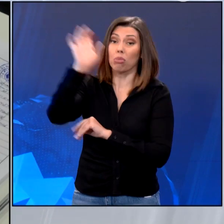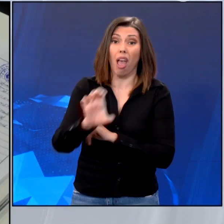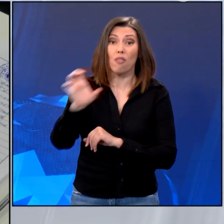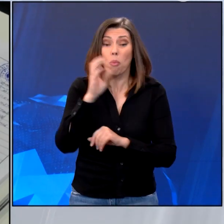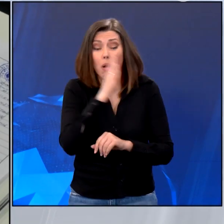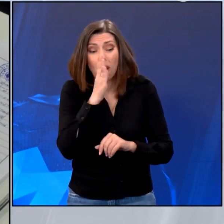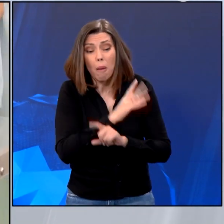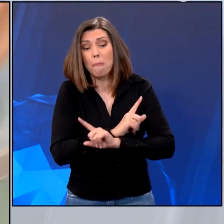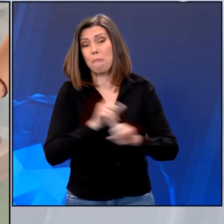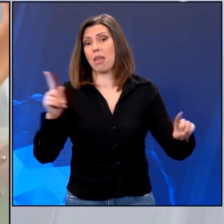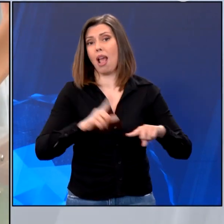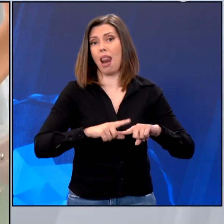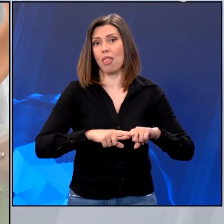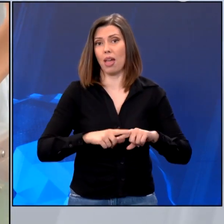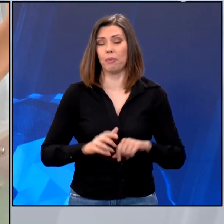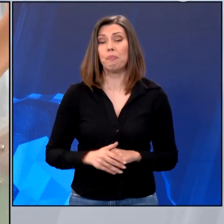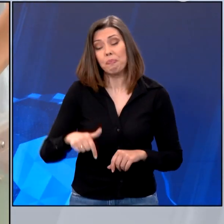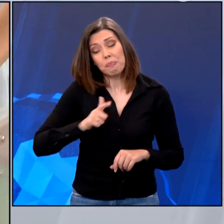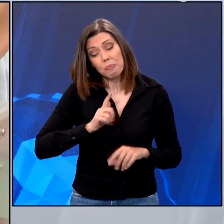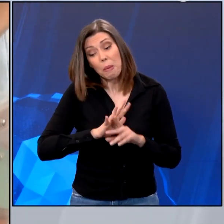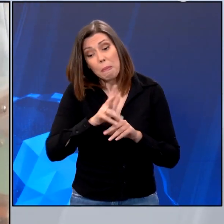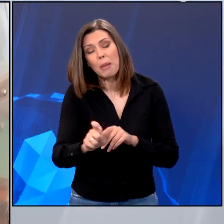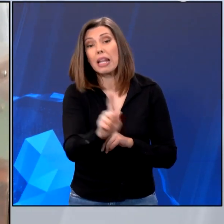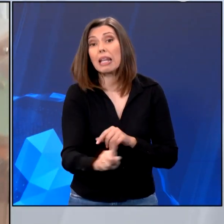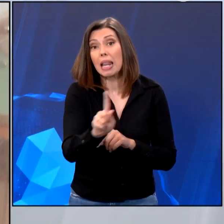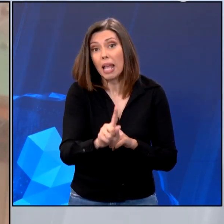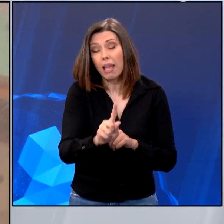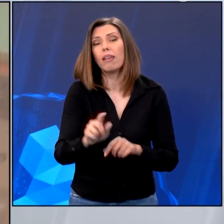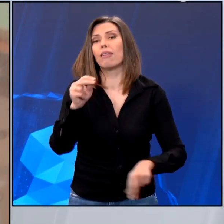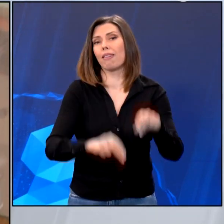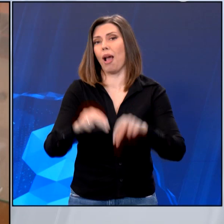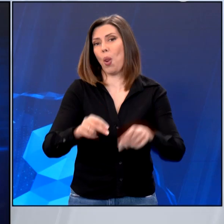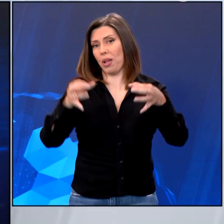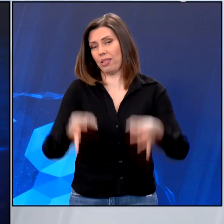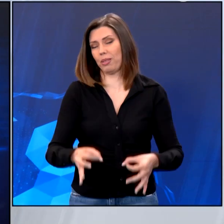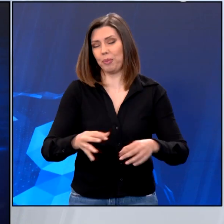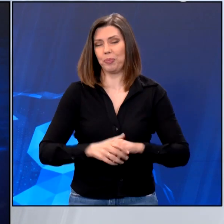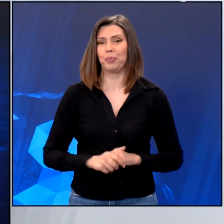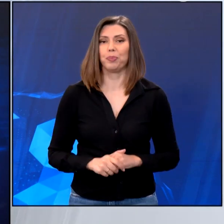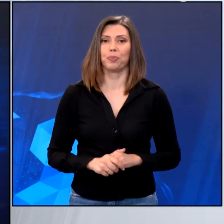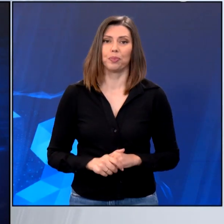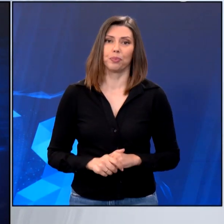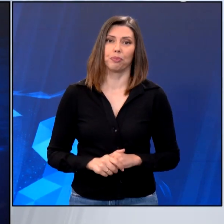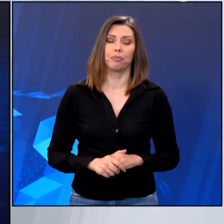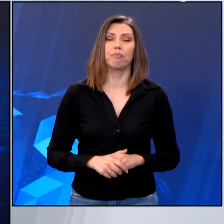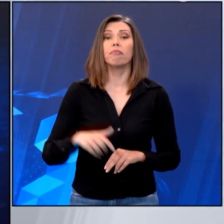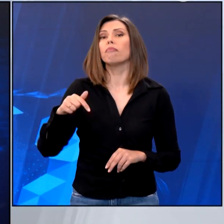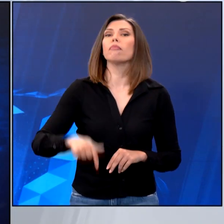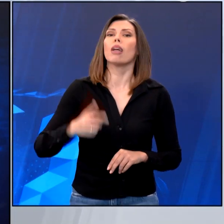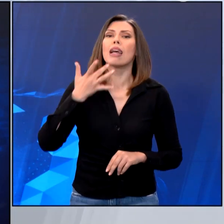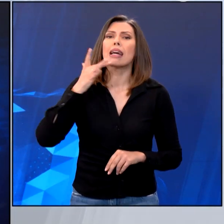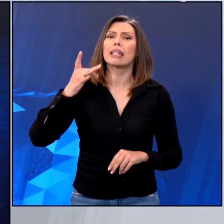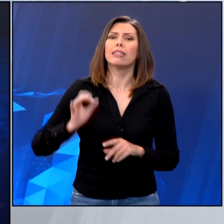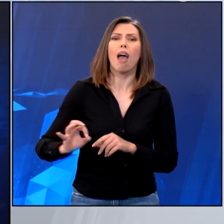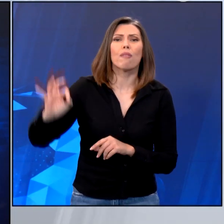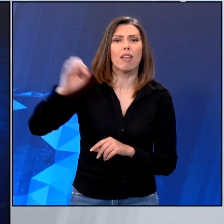αρχηγοί διανύουν πλέον το τελευταίο μήλι πριν από την Ευρωκάλπη της ερχόμενης Κυριακής. Στη φυλακή επιστρέφει ο άλλοτε